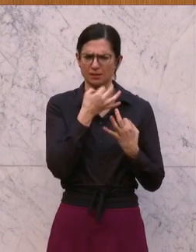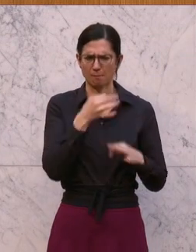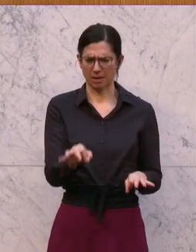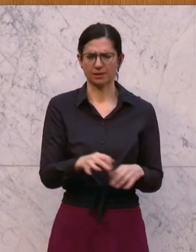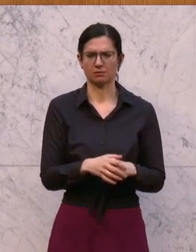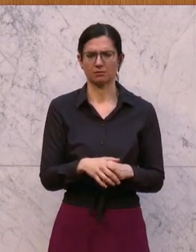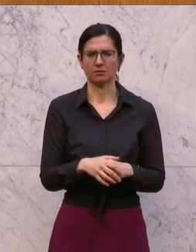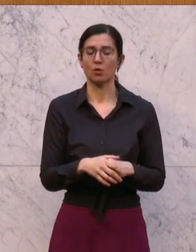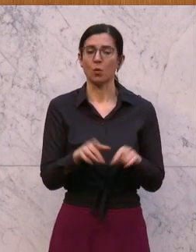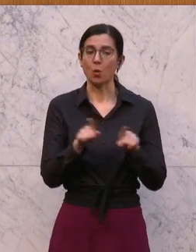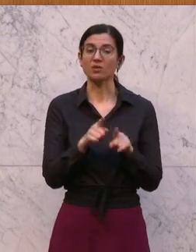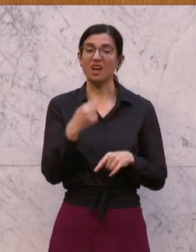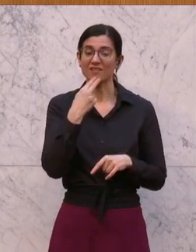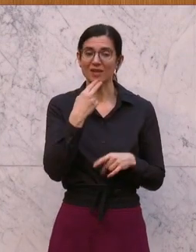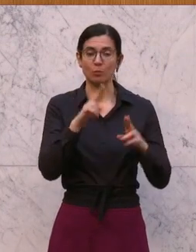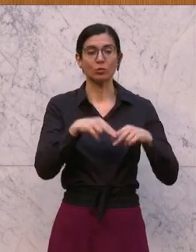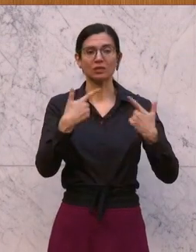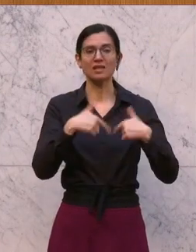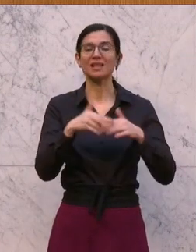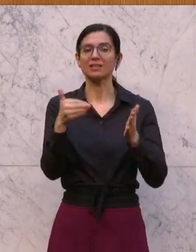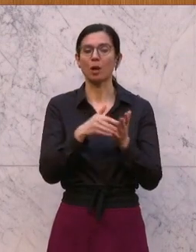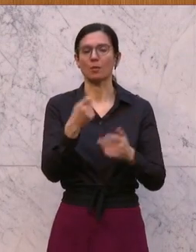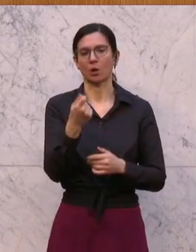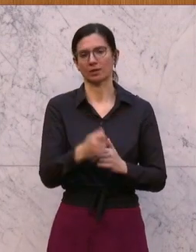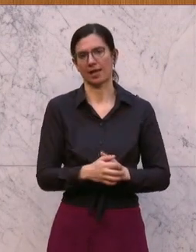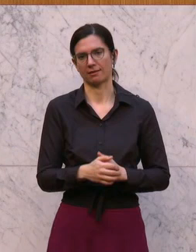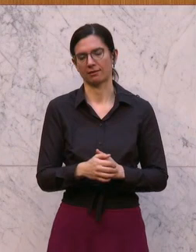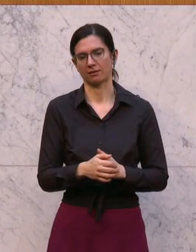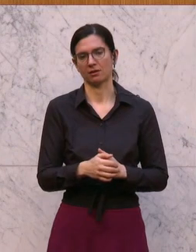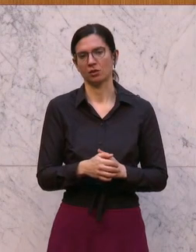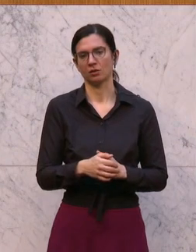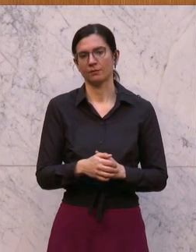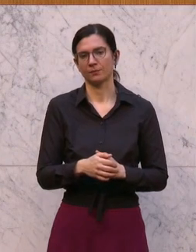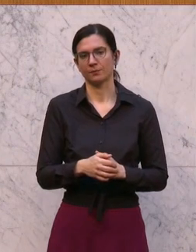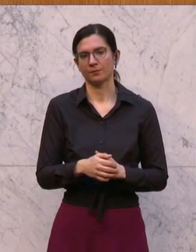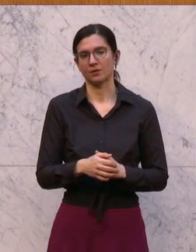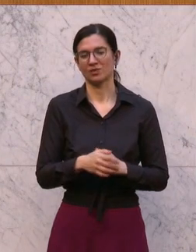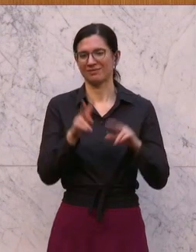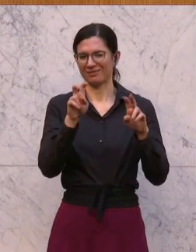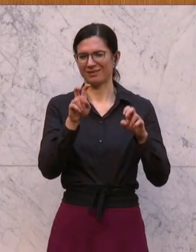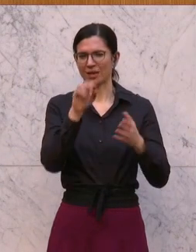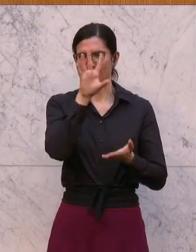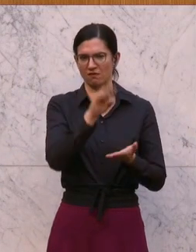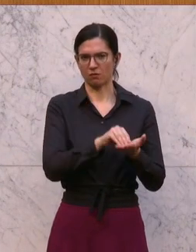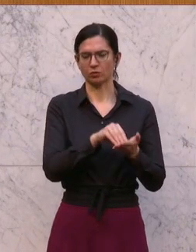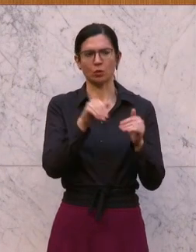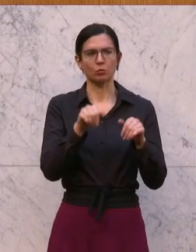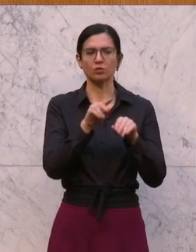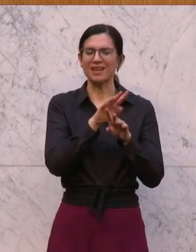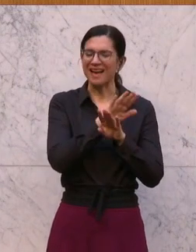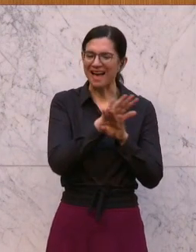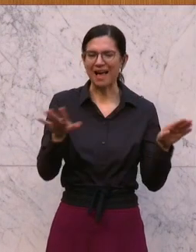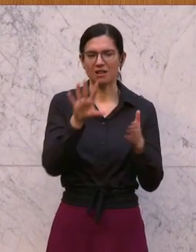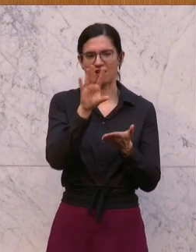auch in ihrem Bundesland Geld braucht. Ich denke, dass wir vor allem, wenn wir ums Wohnen reden, alle Wohnverhältnisse mitnehmen müssen.